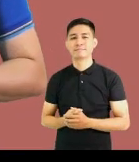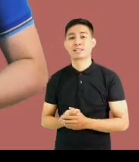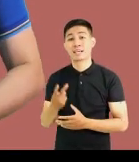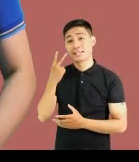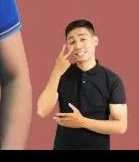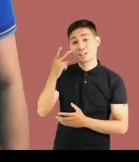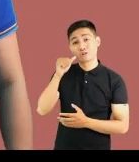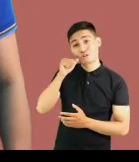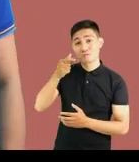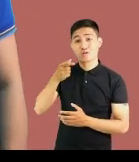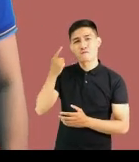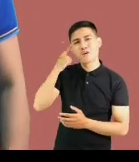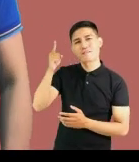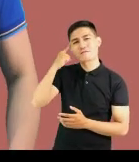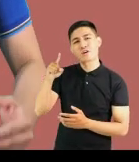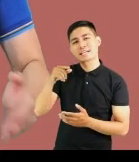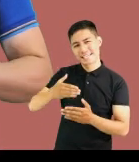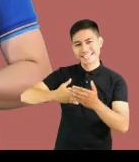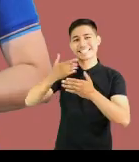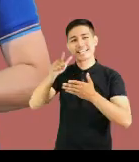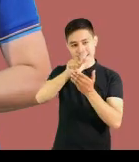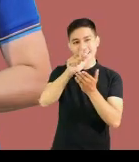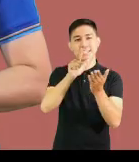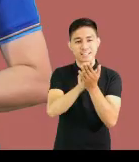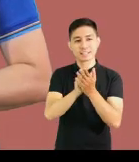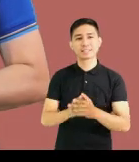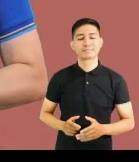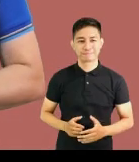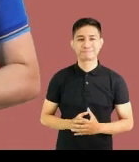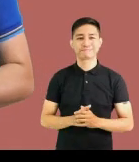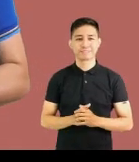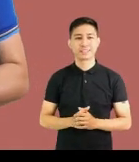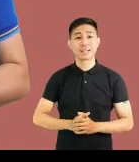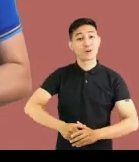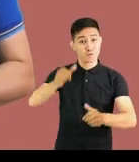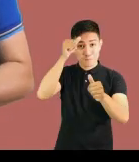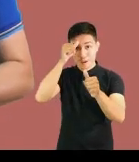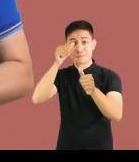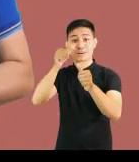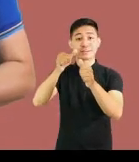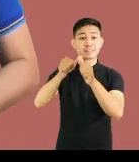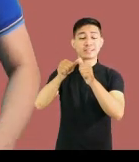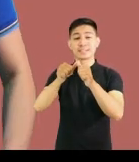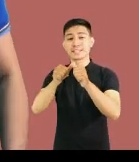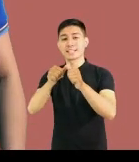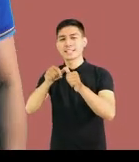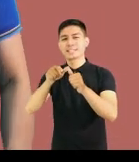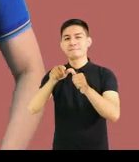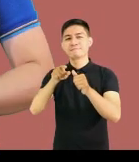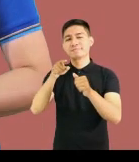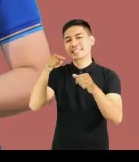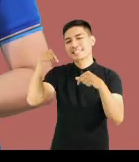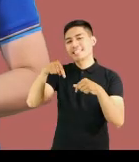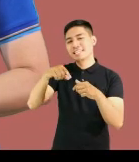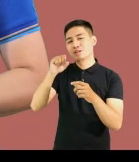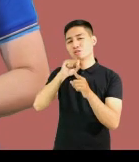Magkikita kita tayo bukas para sa susunod na bahagi ng ating araling. Kaya naman, tandaan sa